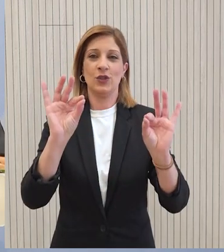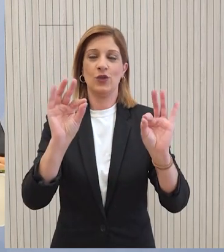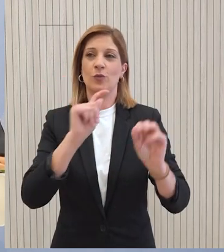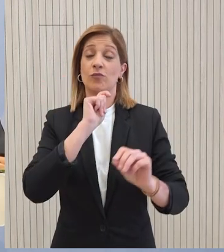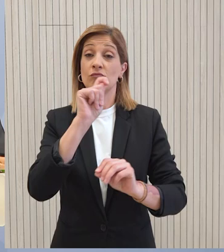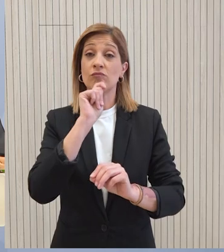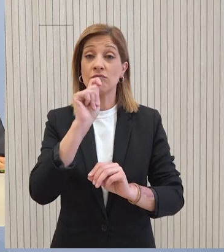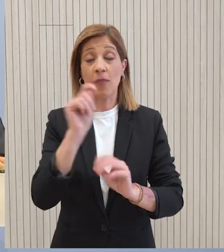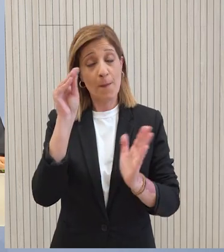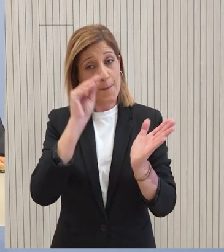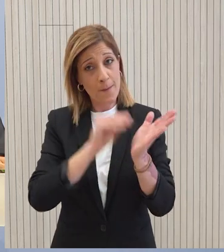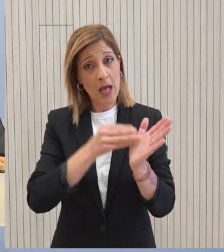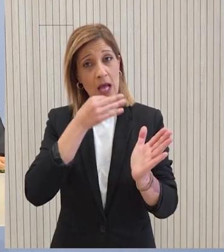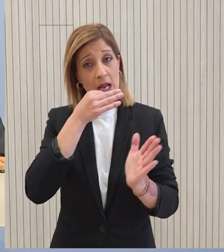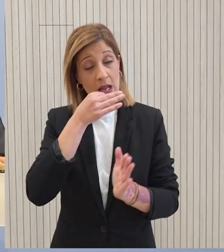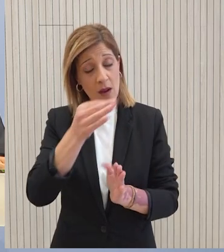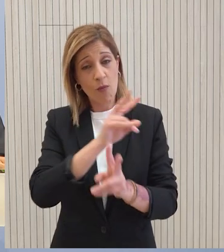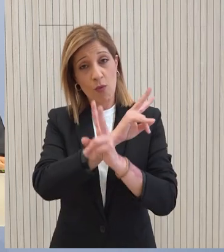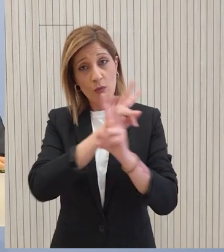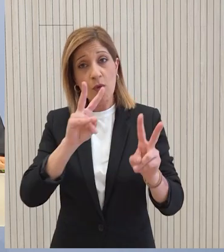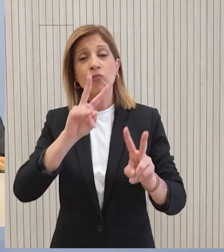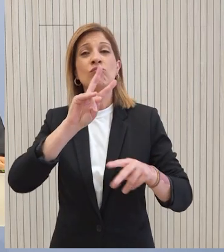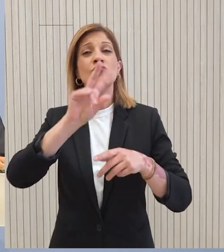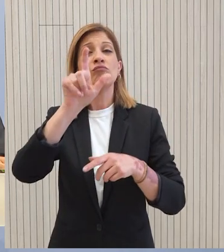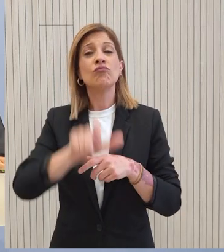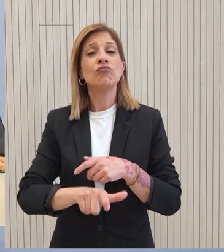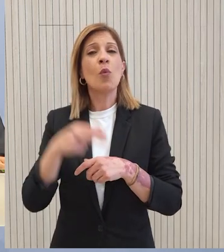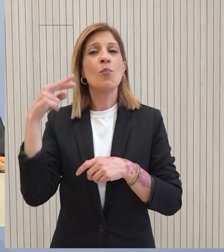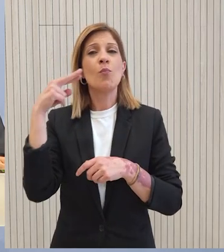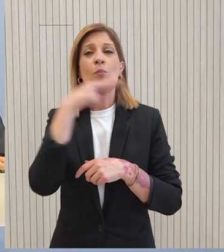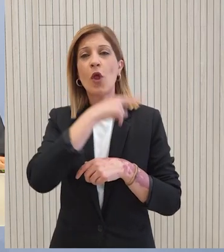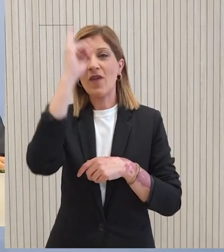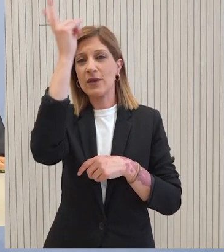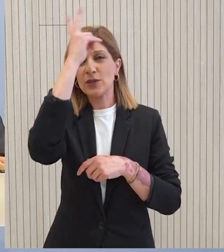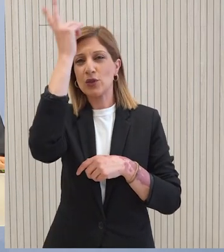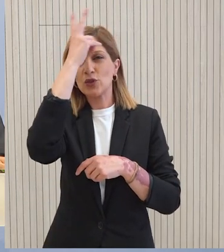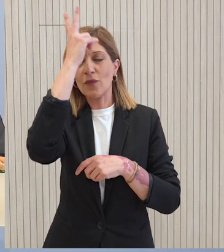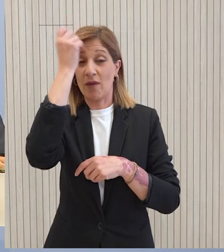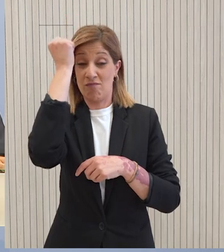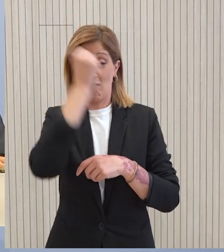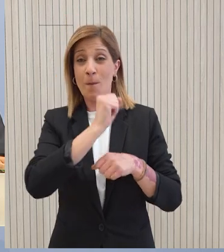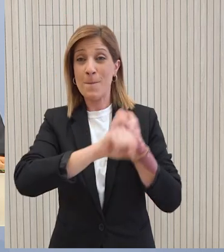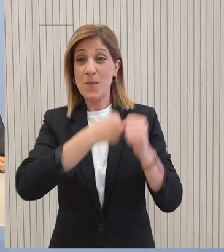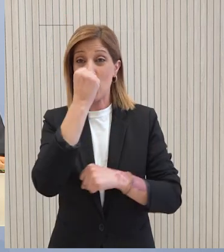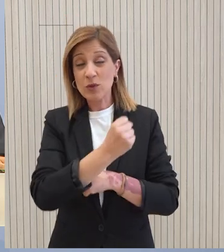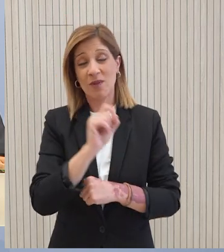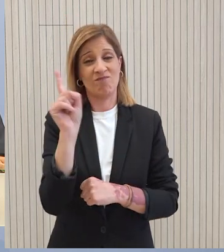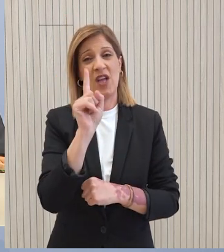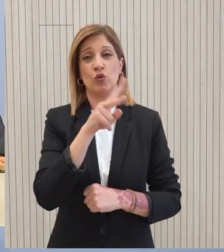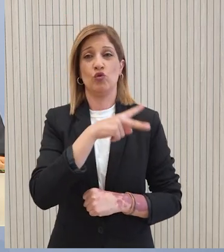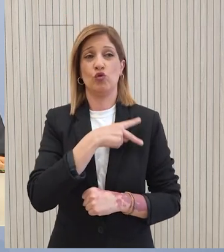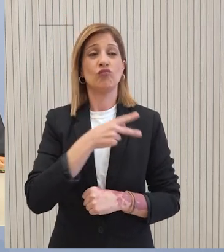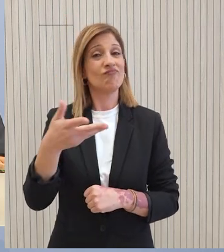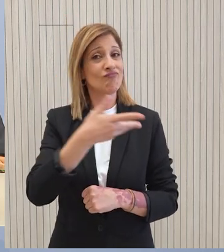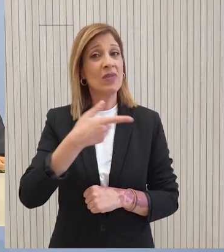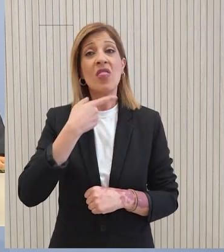Ξεκινήσουμε καταδεκάζοντας για ακόμη μια φορά στεναρά την αποτρόπια επίθεση κατά του Πρωθυπουργού της Σλοβακίας. Τέτοιες πράξεις βίας δεν έχουν